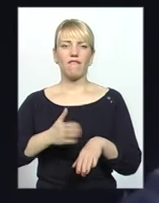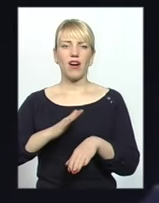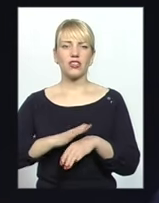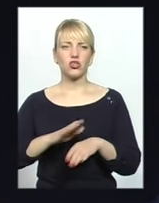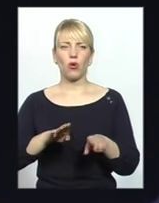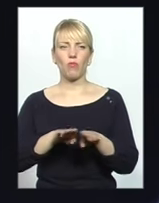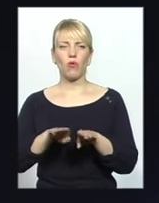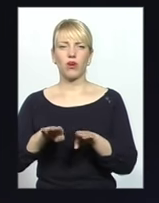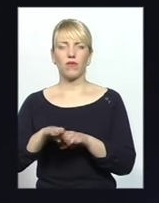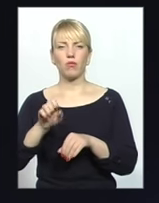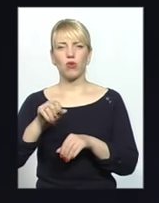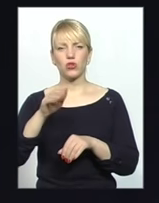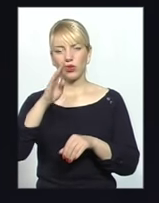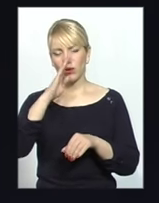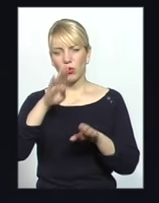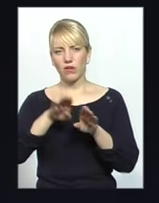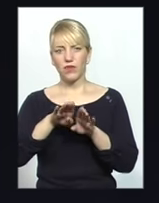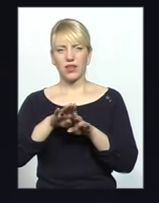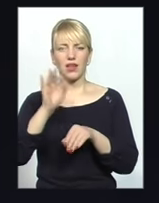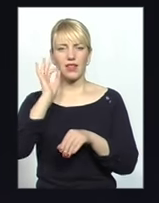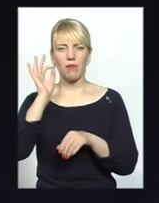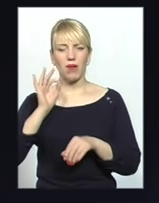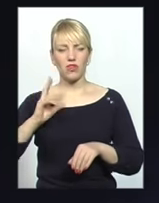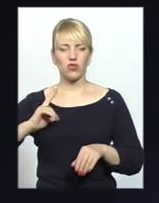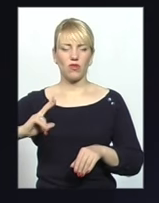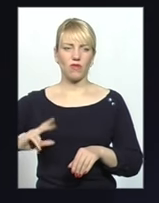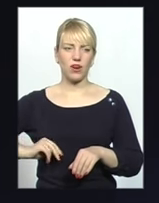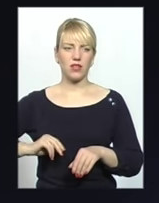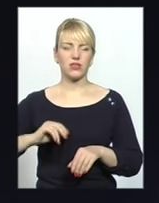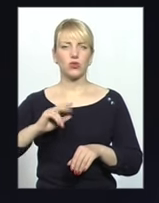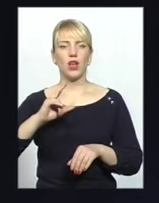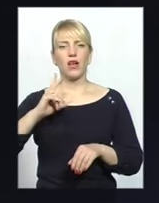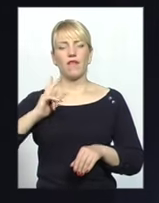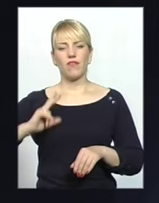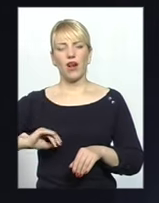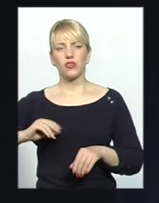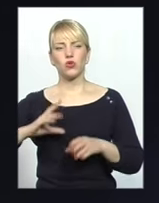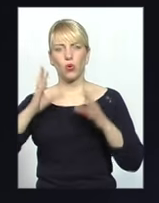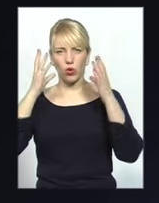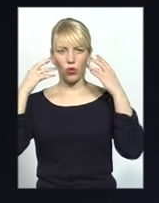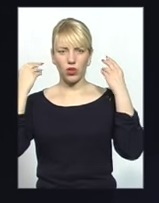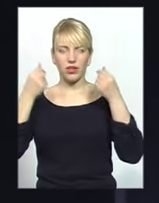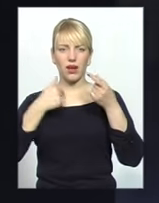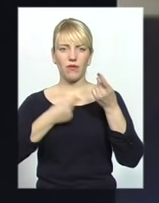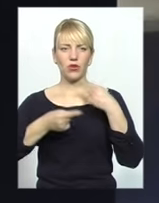порівняти Німеччину і Францію, можна порівняти Францію і Голландію. Я зараз з Брюсселю вернулася.